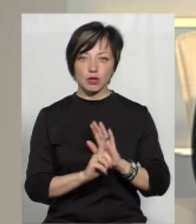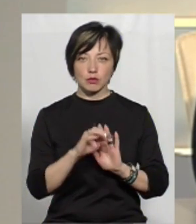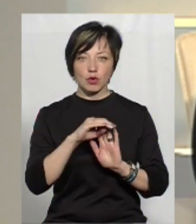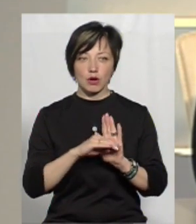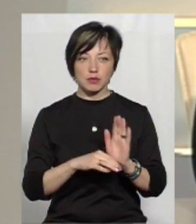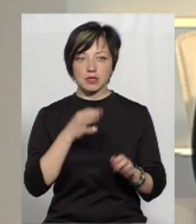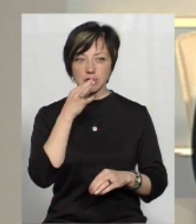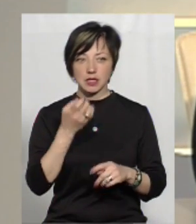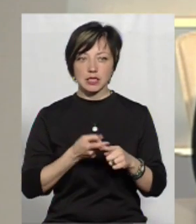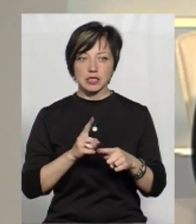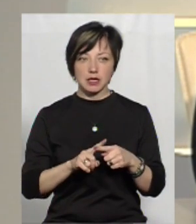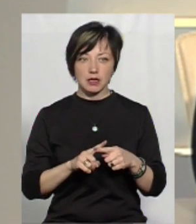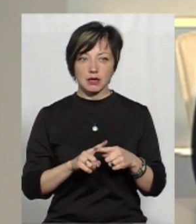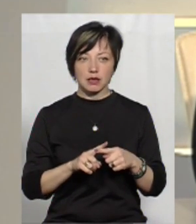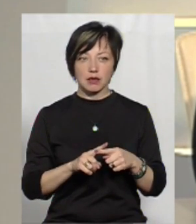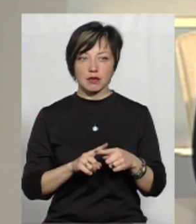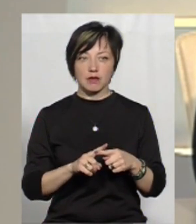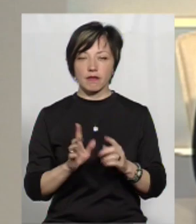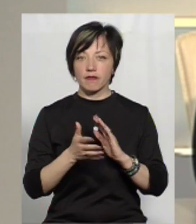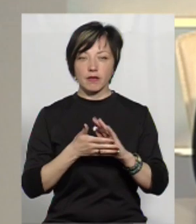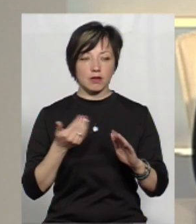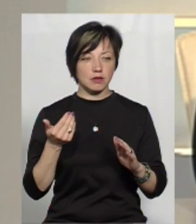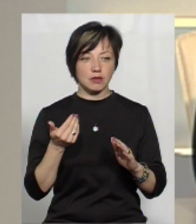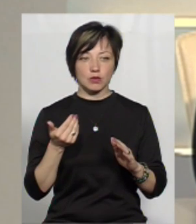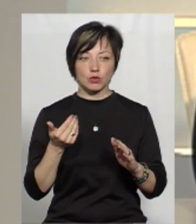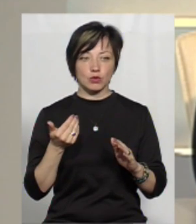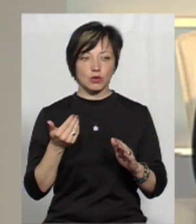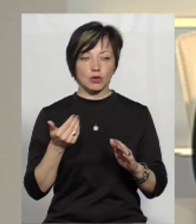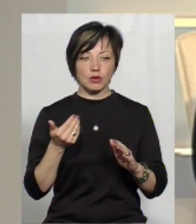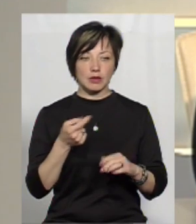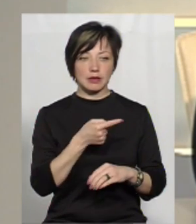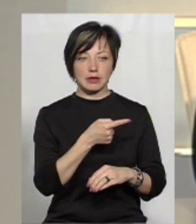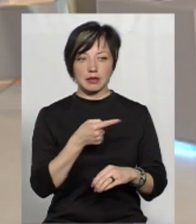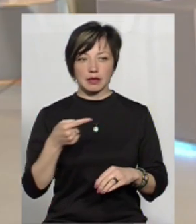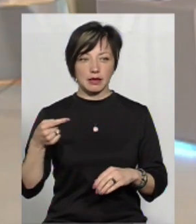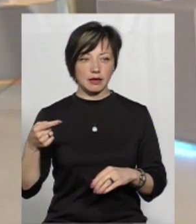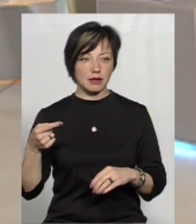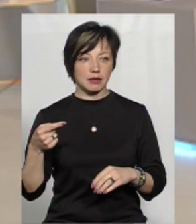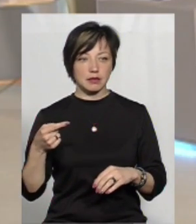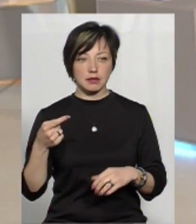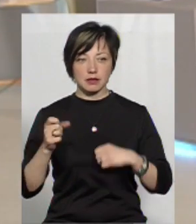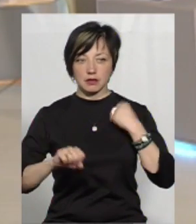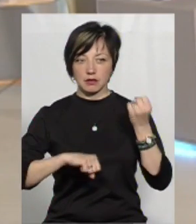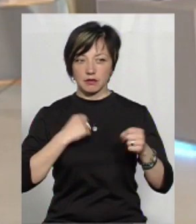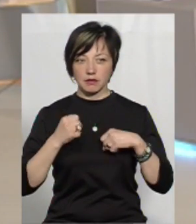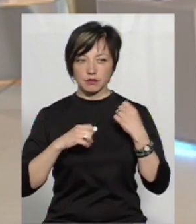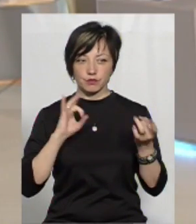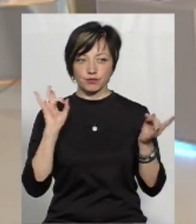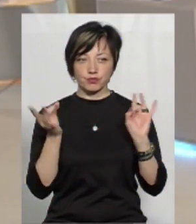програми сказала, це викликало негатив в основному.